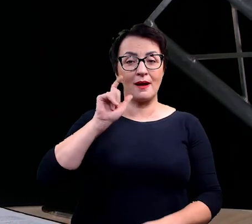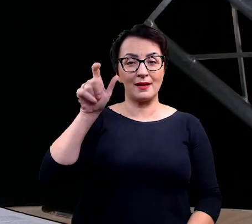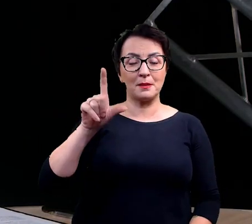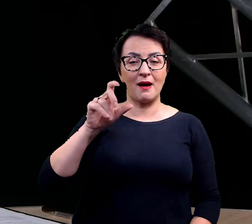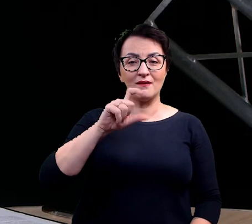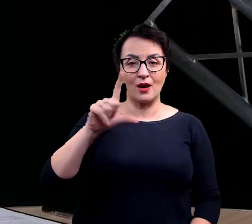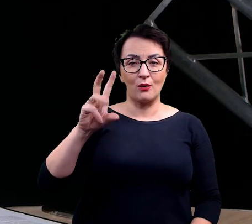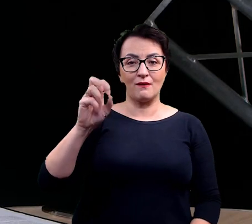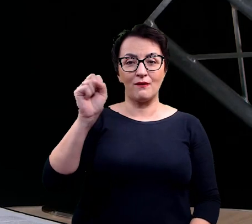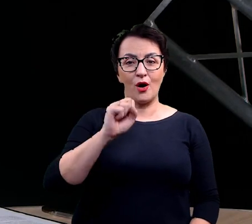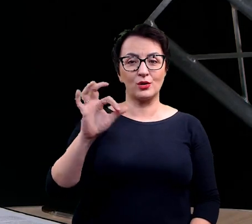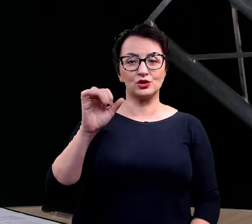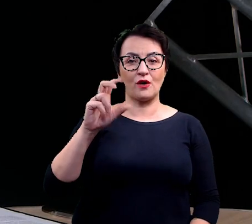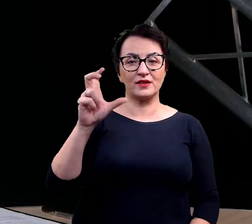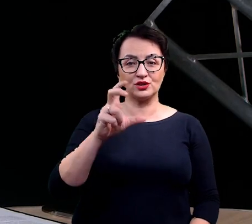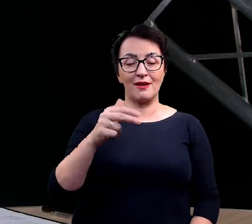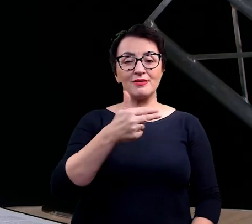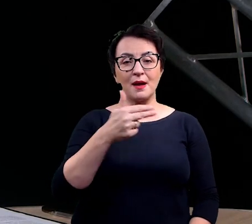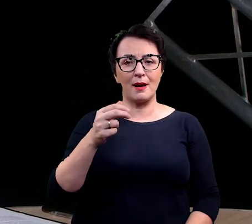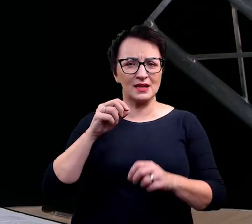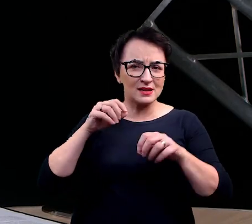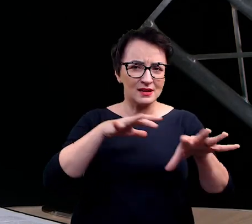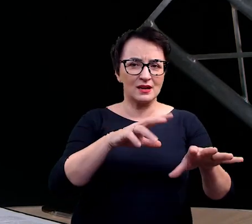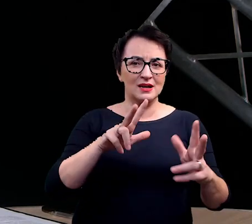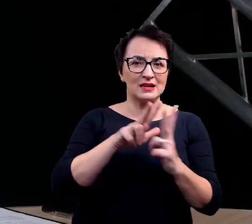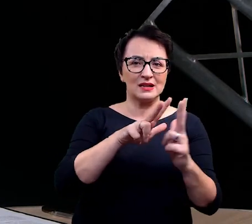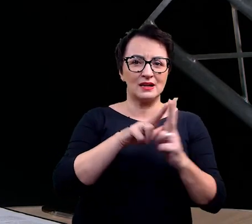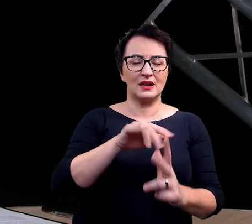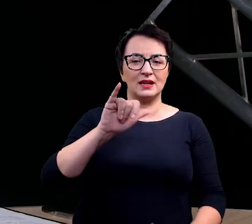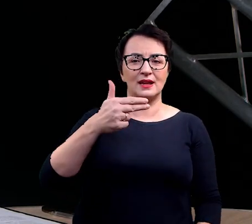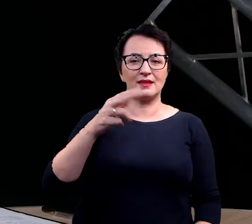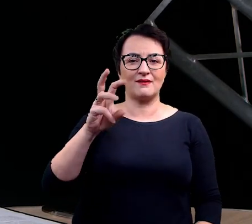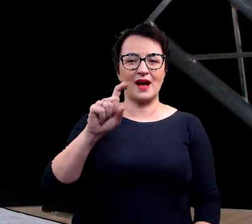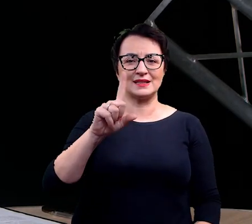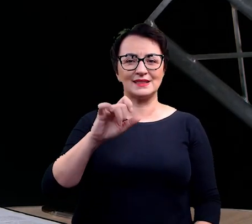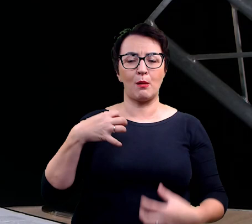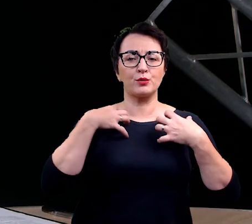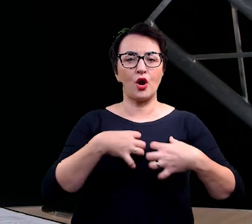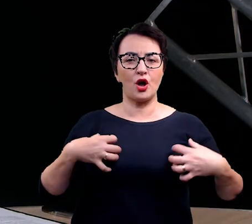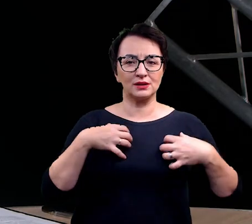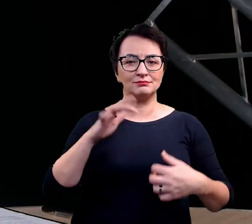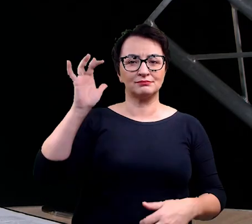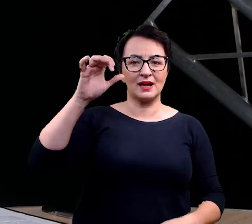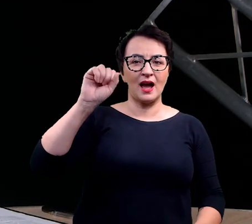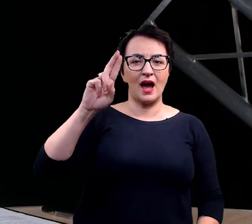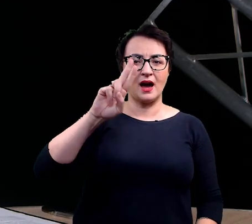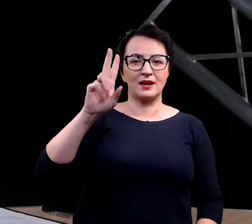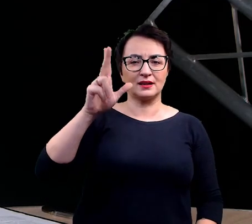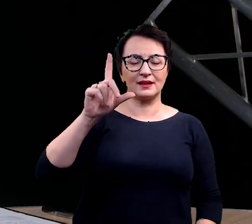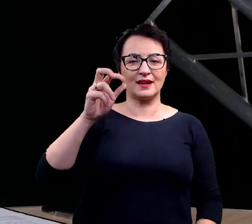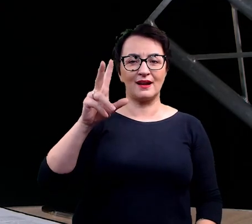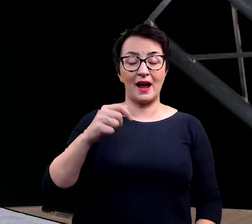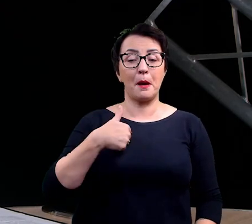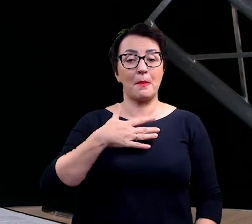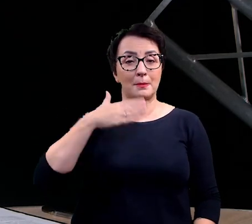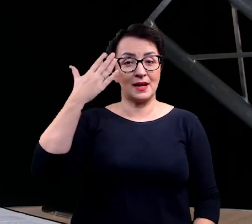Ten wykład dotyczy inwazji biologicznych w Arktyce. Mam nadzieję, że będziecie mogli zobaczyć przepiękne zdjęcia i kto z